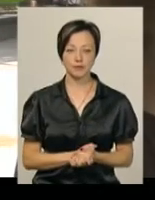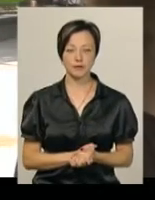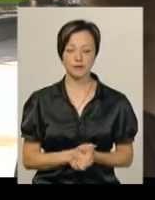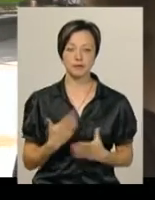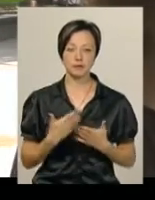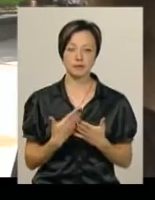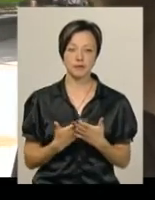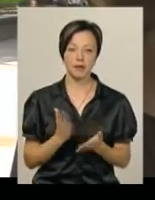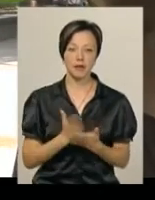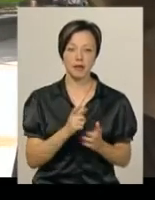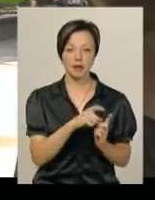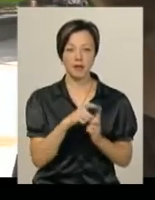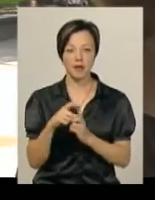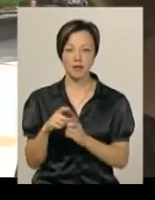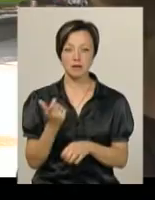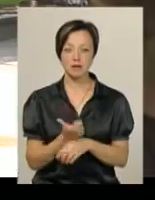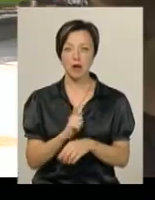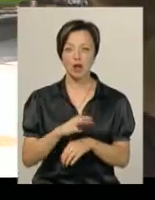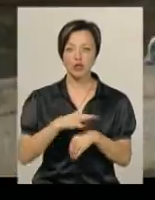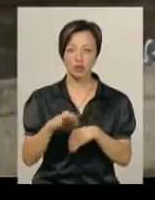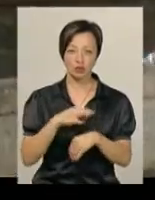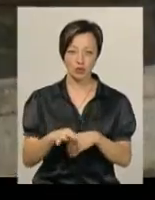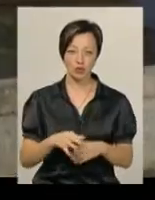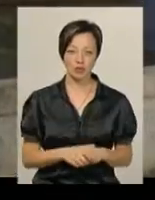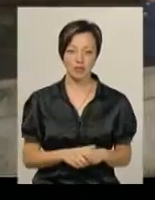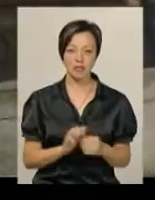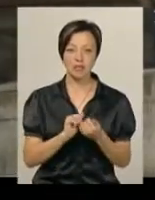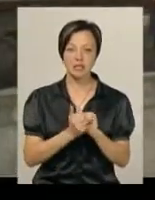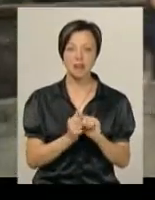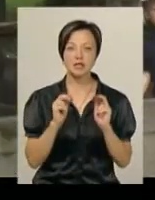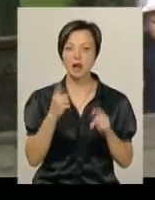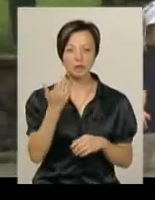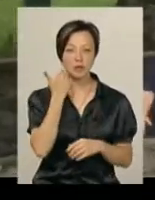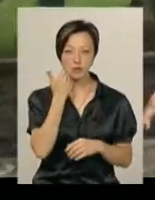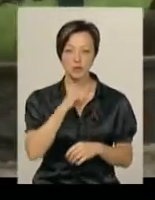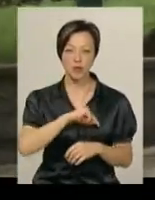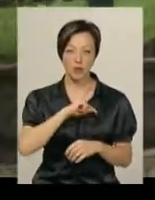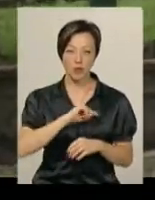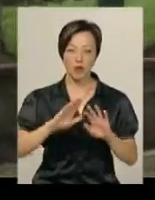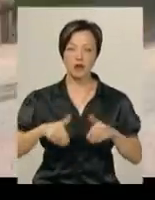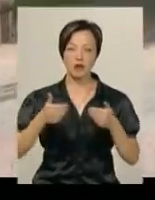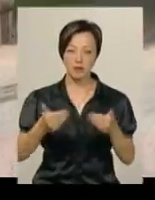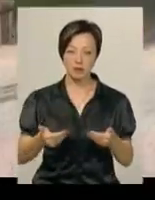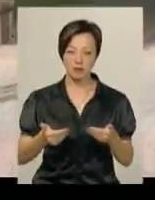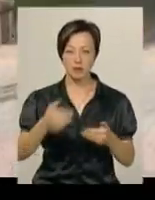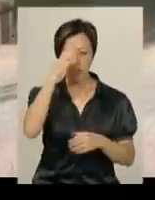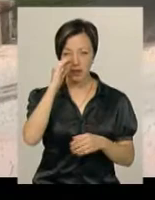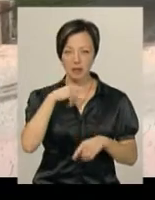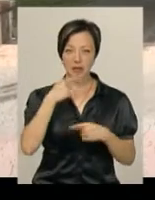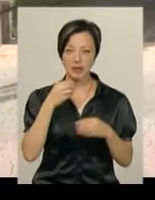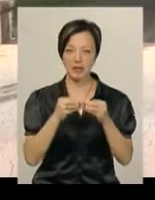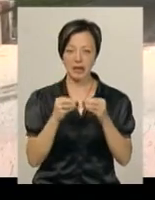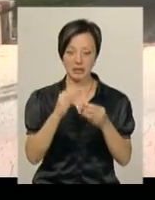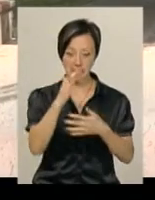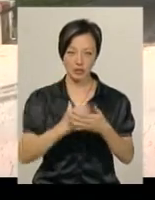Скажемо так, є фрази, напевно, набагато жорстокіші. Замість фрази «як тобі не соромно», психолог Антоніна Віговська пропонує батькам казати